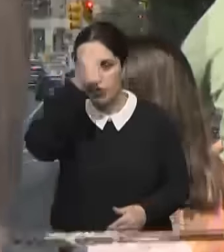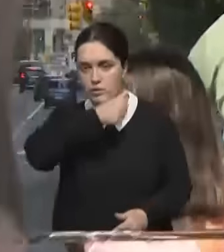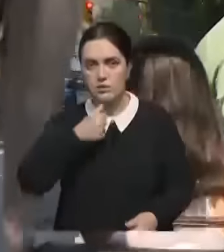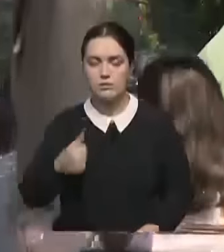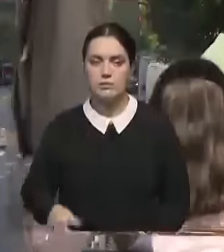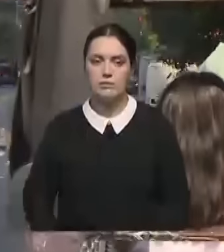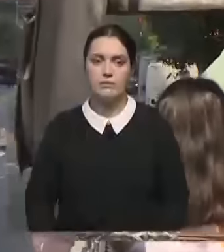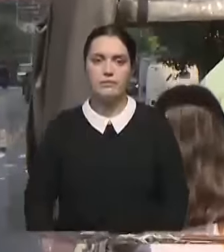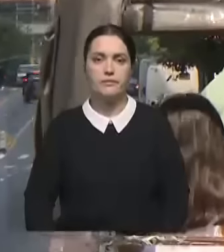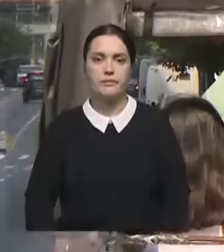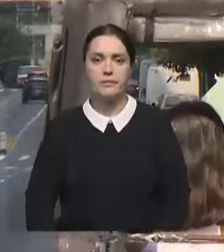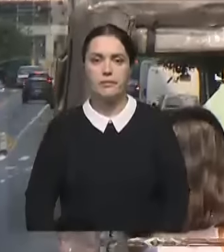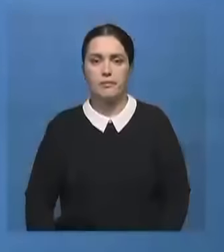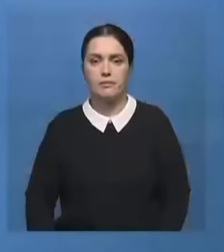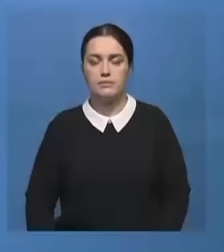года.